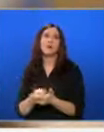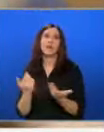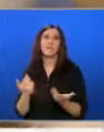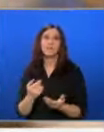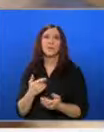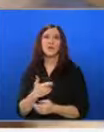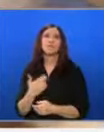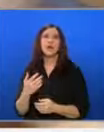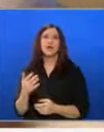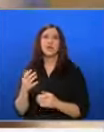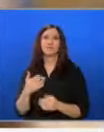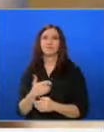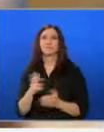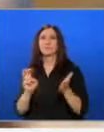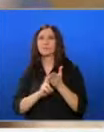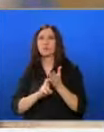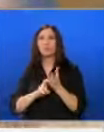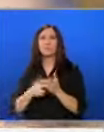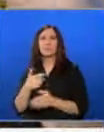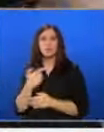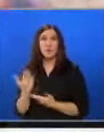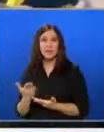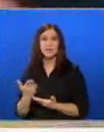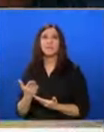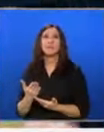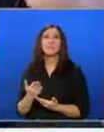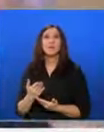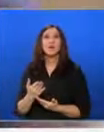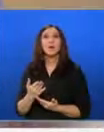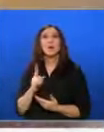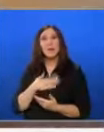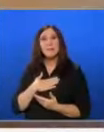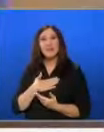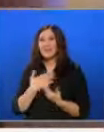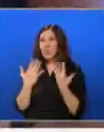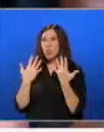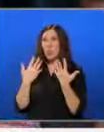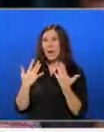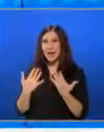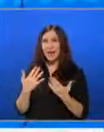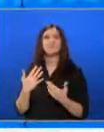висока. Патроните за тях са с серийни номера и при проследяването им лесно може да се стигне до собственика.